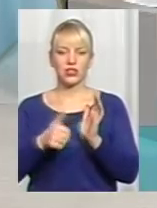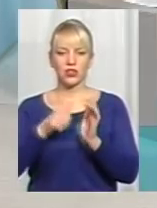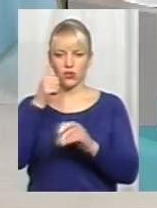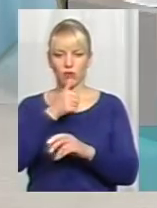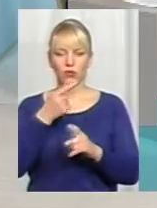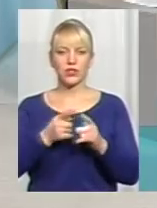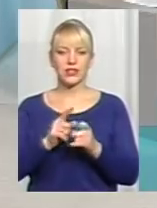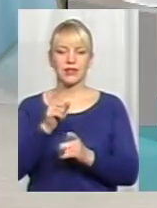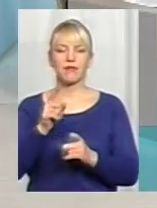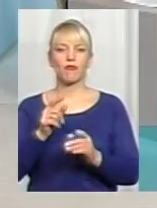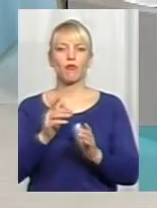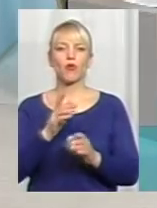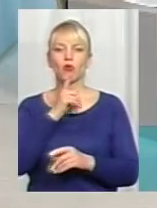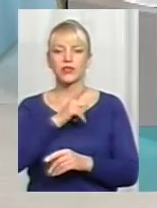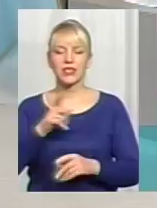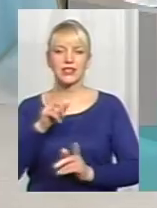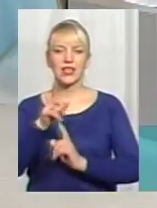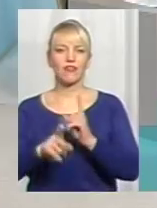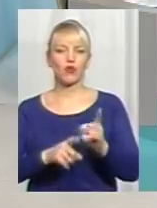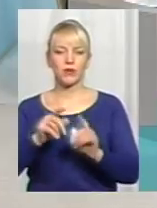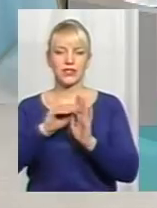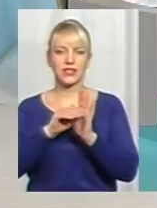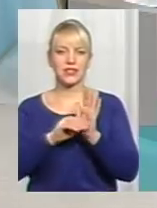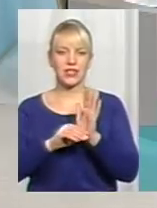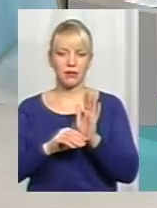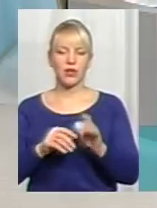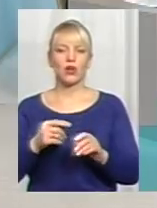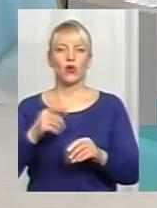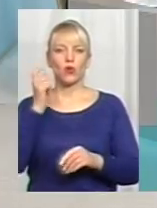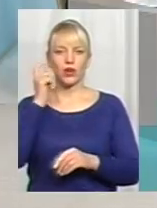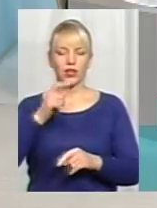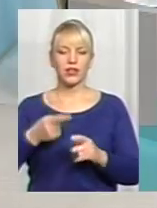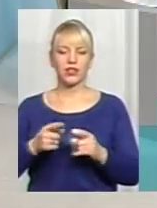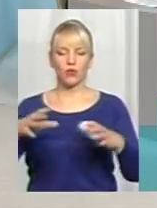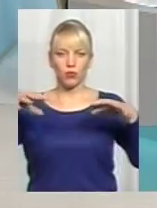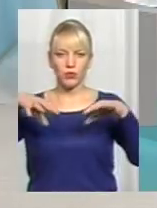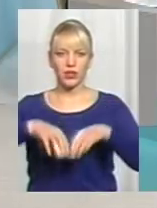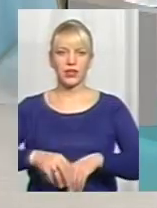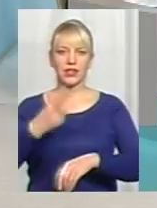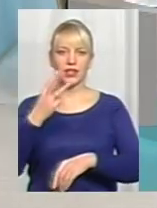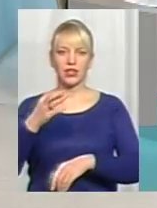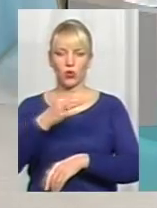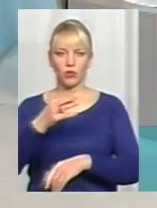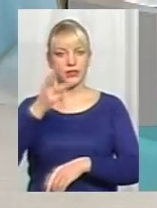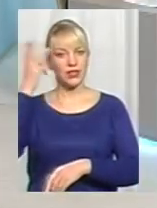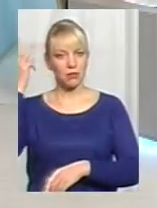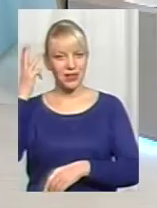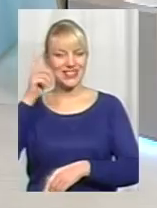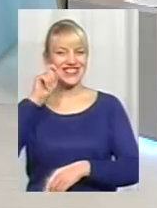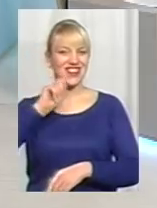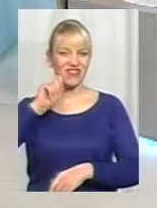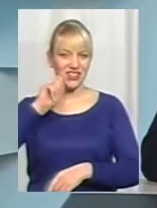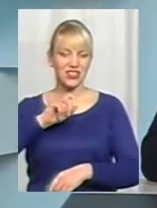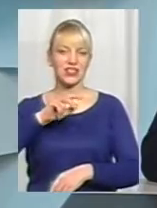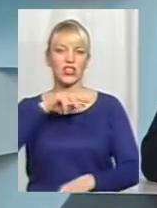міністерної системи України. Дане управління об'єднує три області, це Хмельницька, Вінницька,